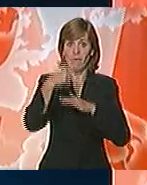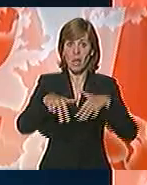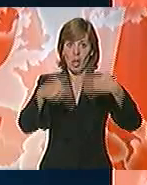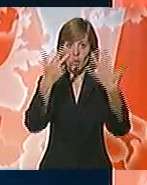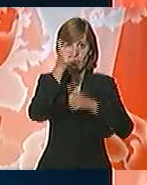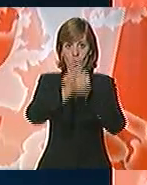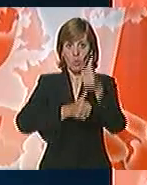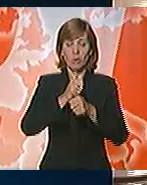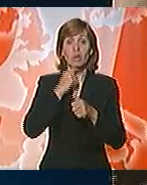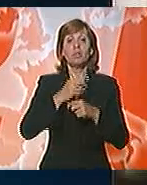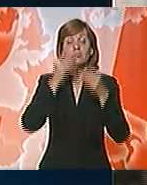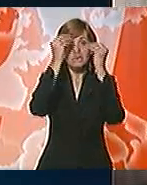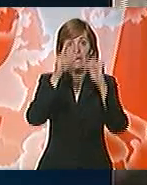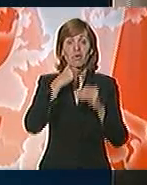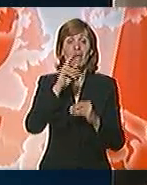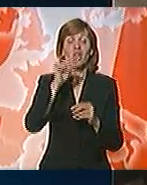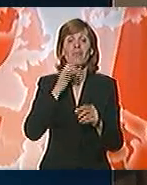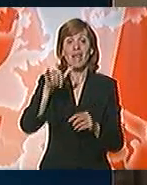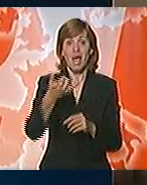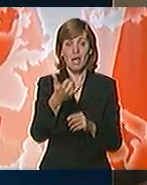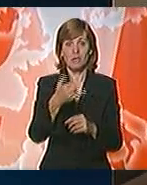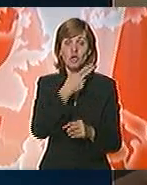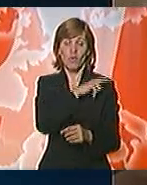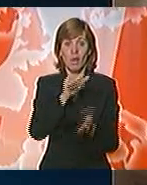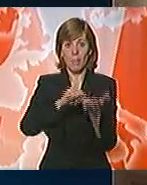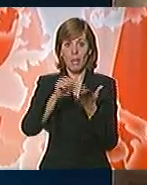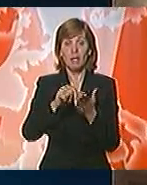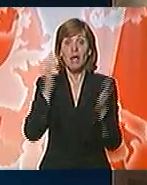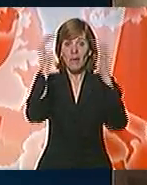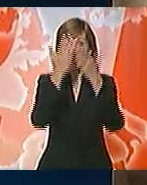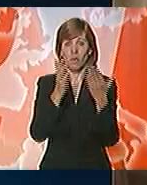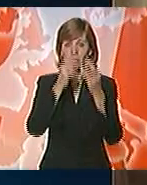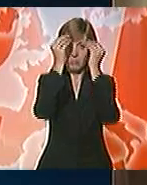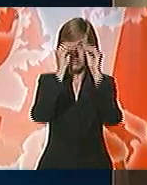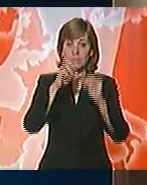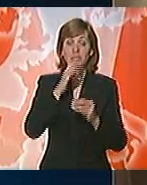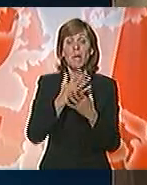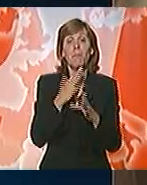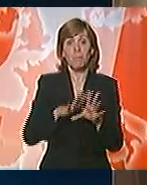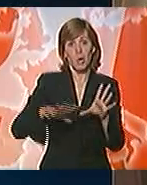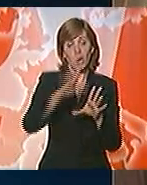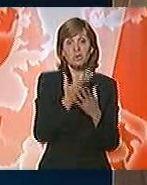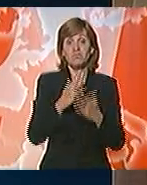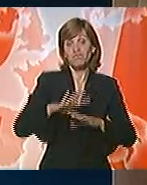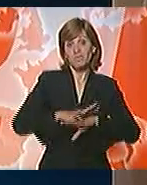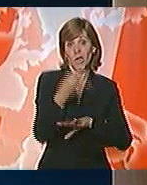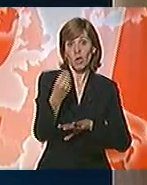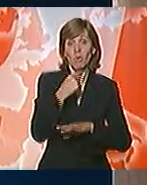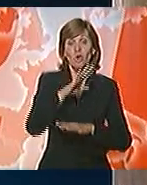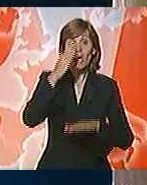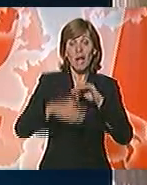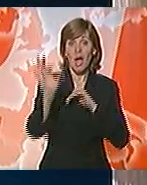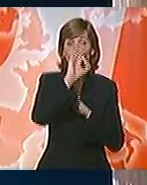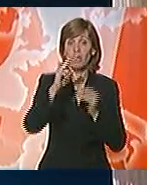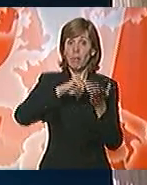-u, izjavio guverner Radovan Jelašić. On je za večenje novosti izjavio da postoji prostor za optimizam, pod uslovom da do kraja